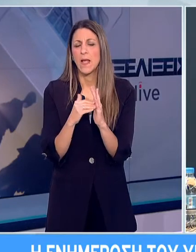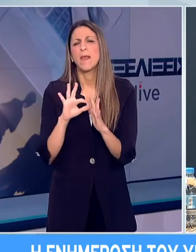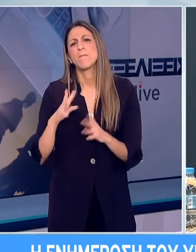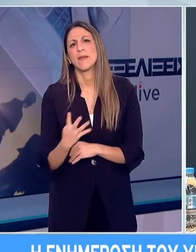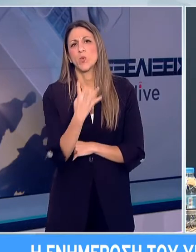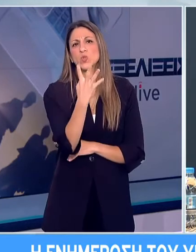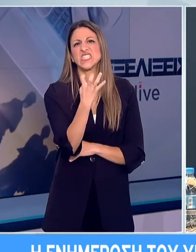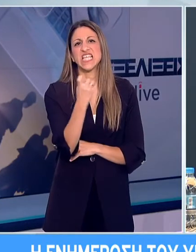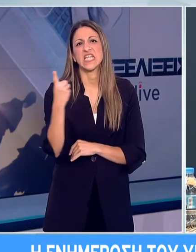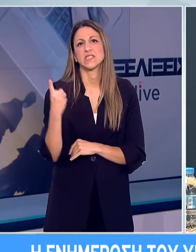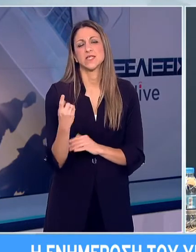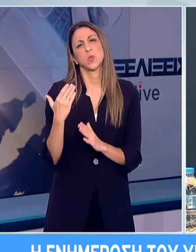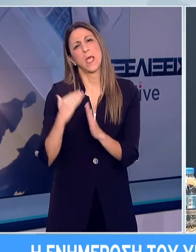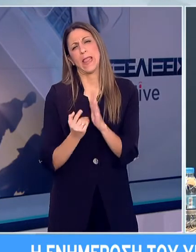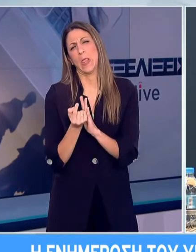40%.